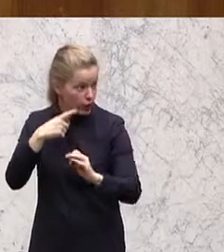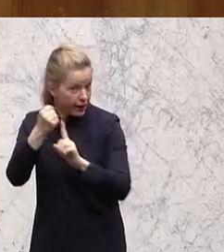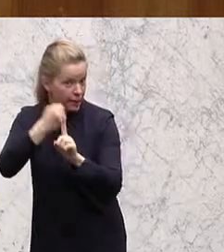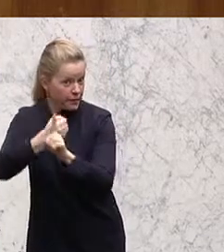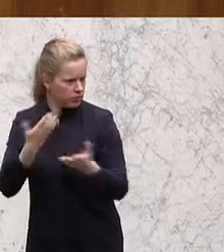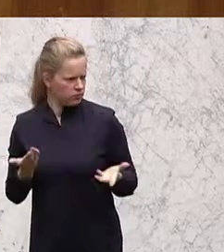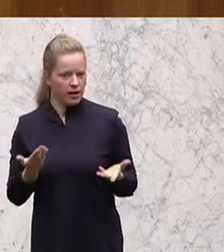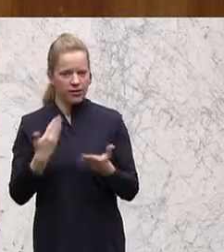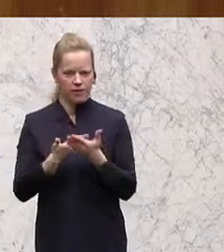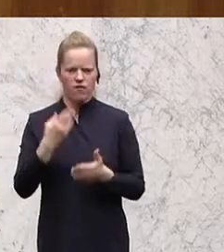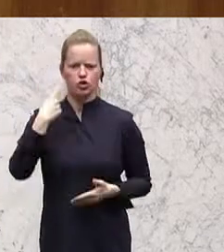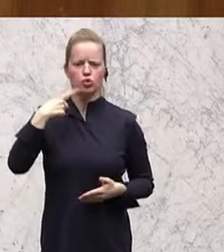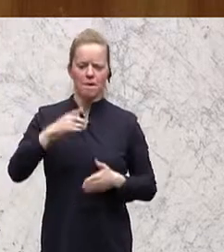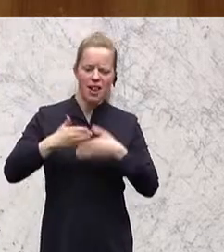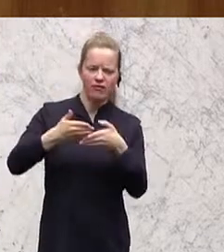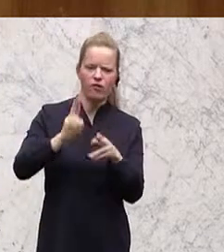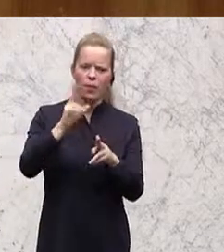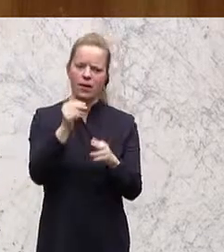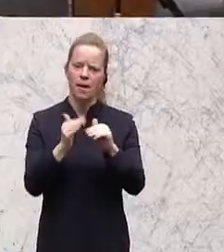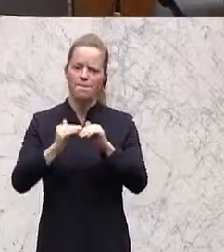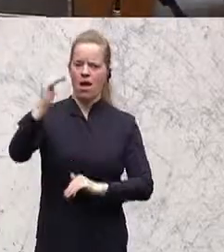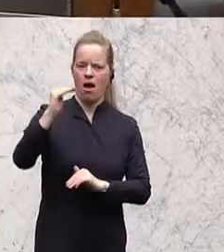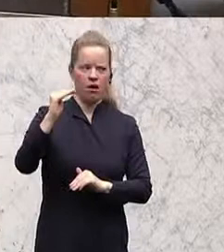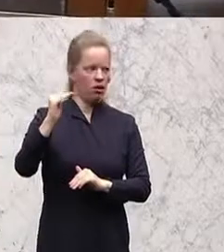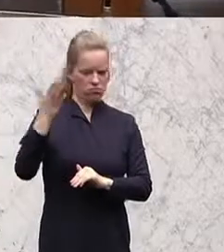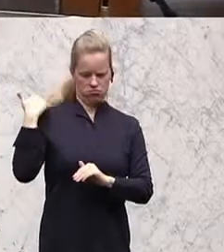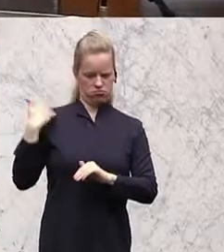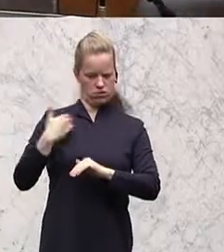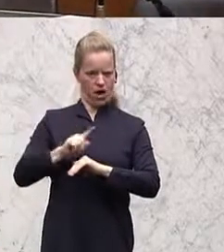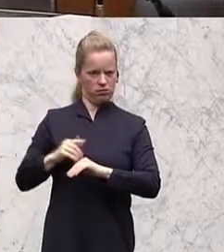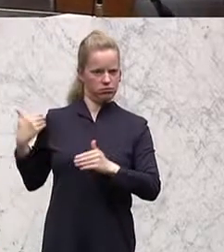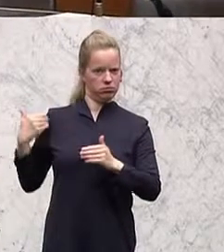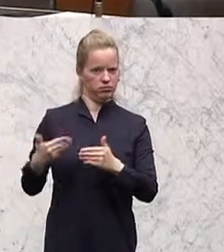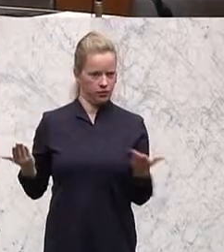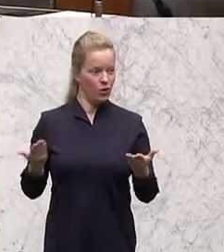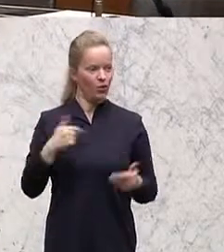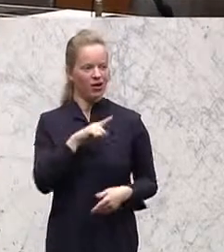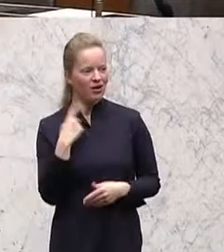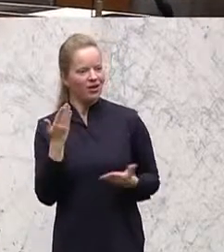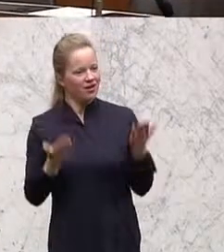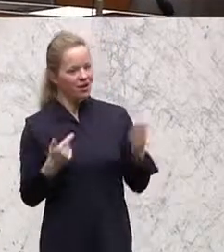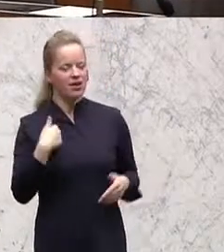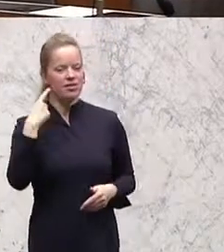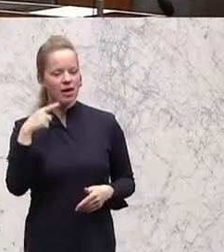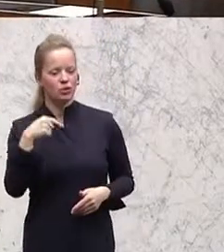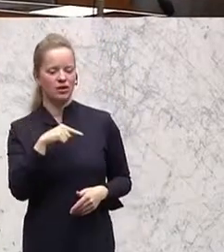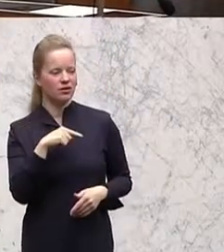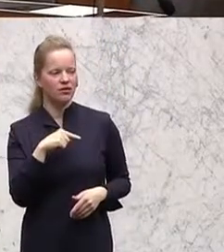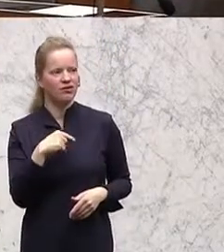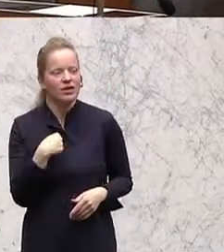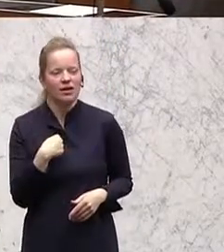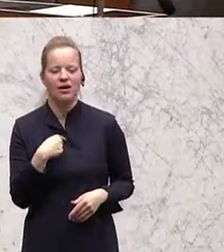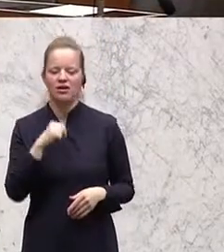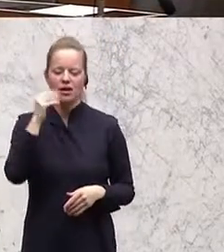kämpfen? Warum ist die Studienbeihilfe nicht erhöht worden in dieser Zeit? Und das ist auch der Unterschied zu NEOS. Wir glauben nicht, dass diese jungen Menschen